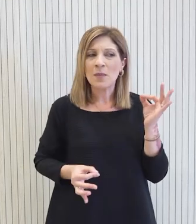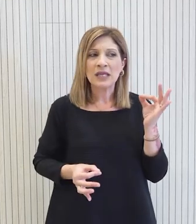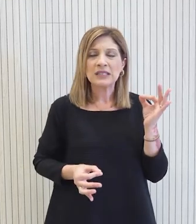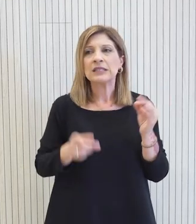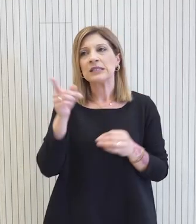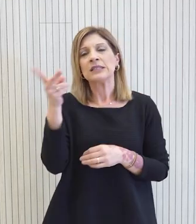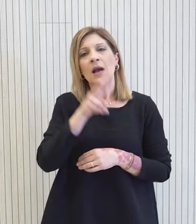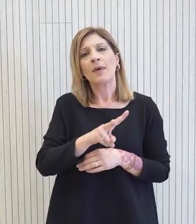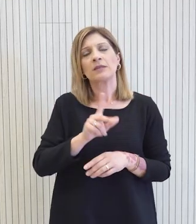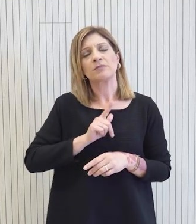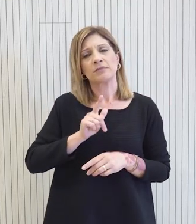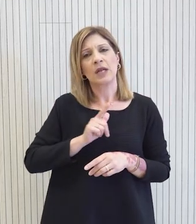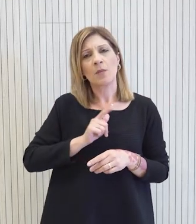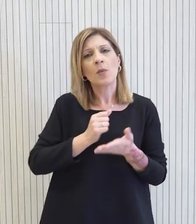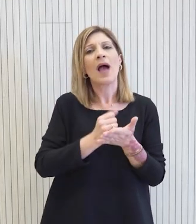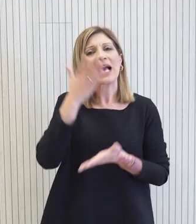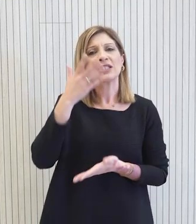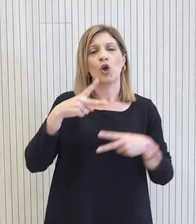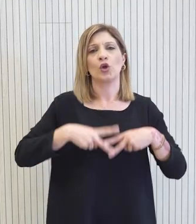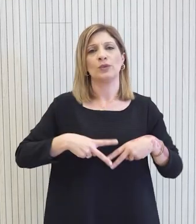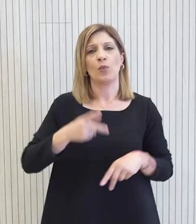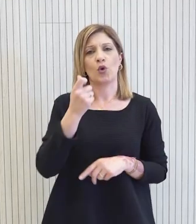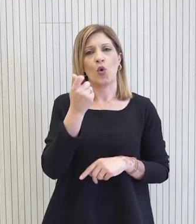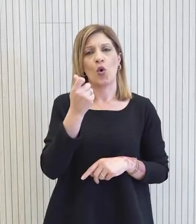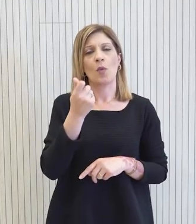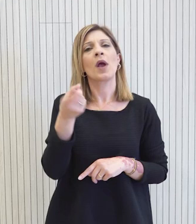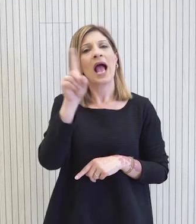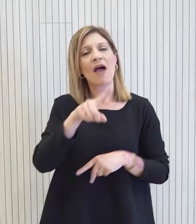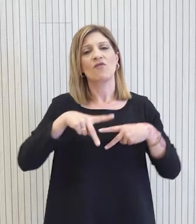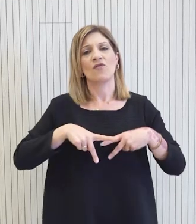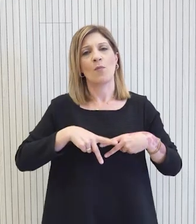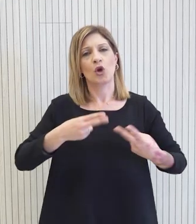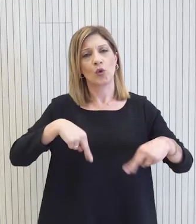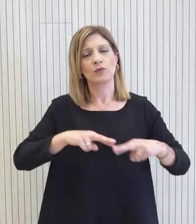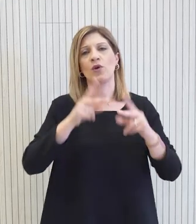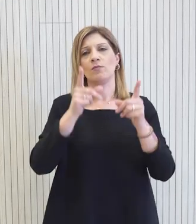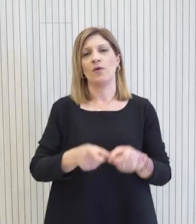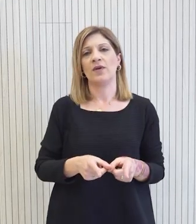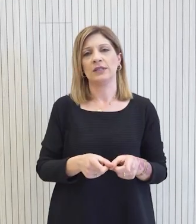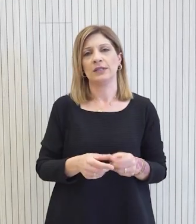Είναι ένα ζήτημα το οποίο αξιολογεί το Υπουργείο Οικονομικών και αύριο στο Υπουργικό Συμβούλιο θα ληφθεί η τελική απόφαση